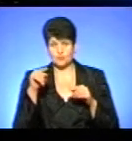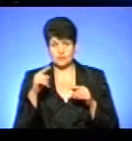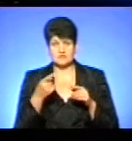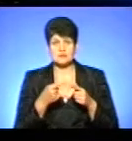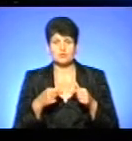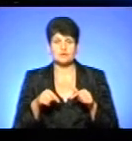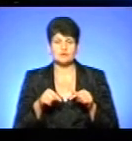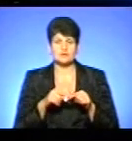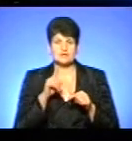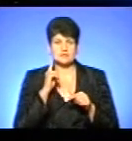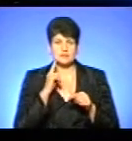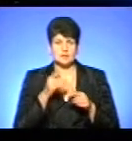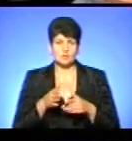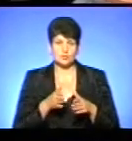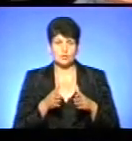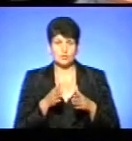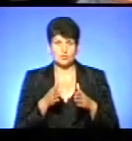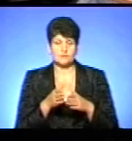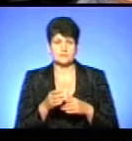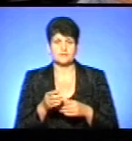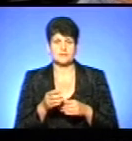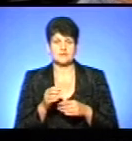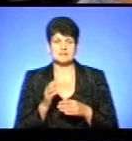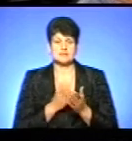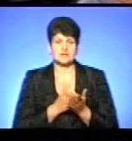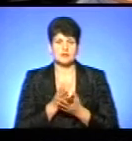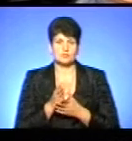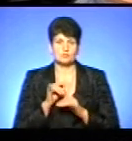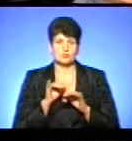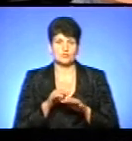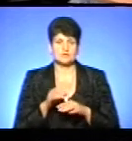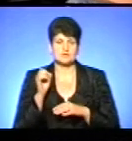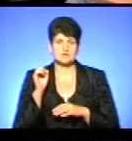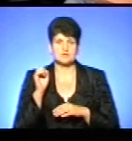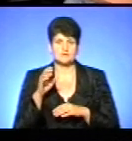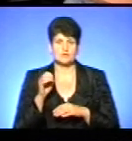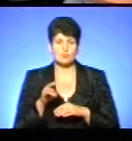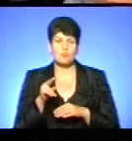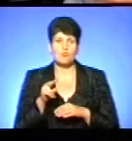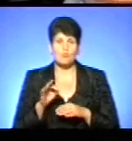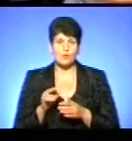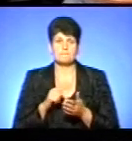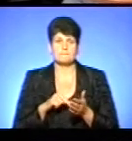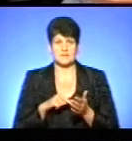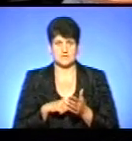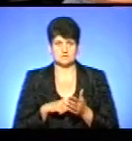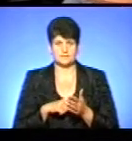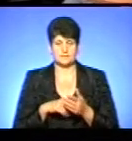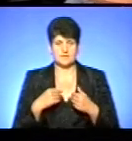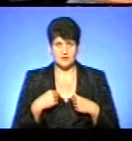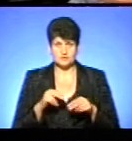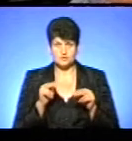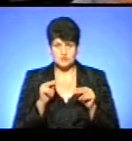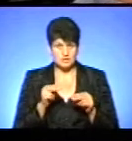це організування зеленого коридору по світлофору за напрямку руху автомобілів шуткої медичної допомоги по місту. Ну, чесно, по